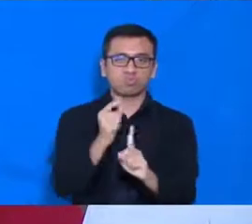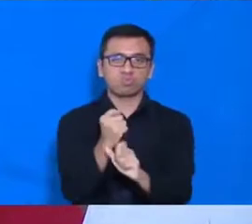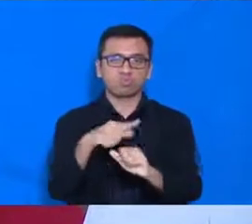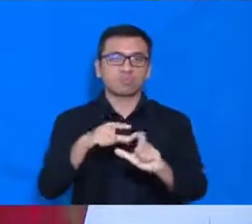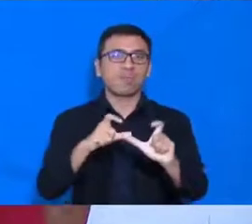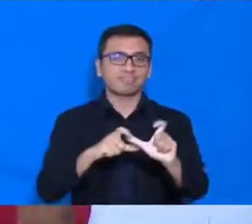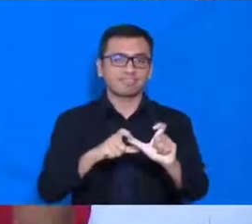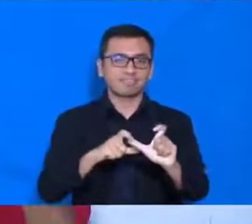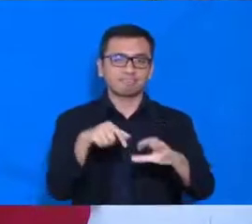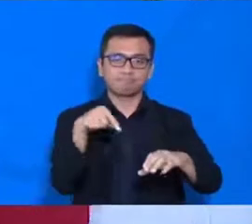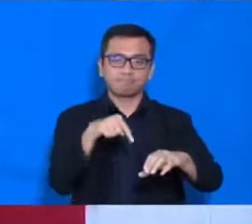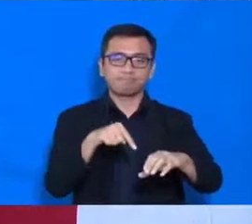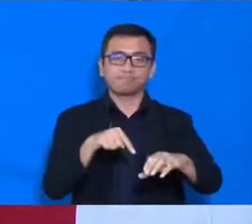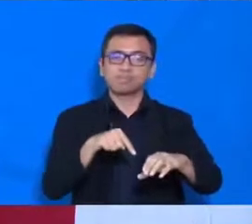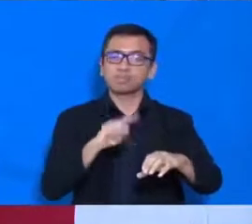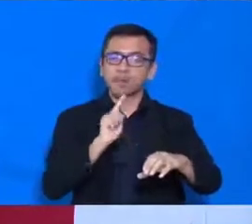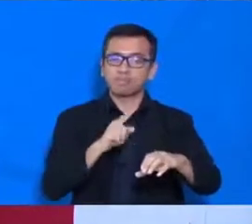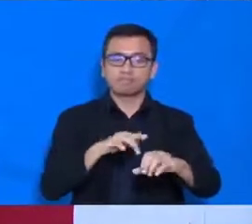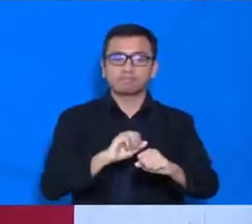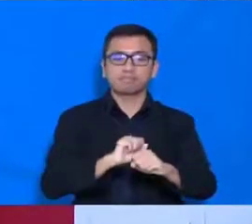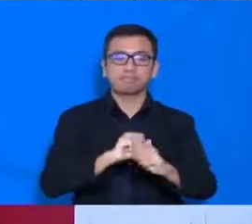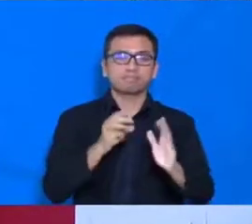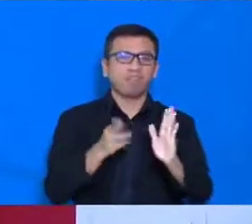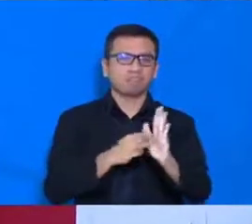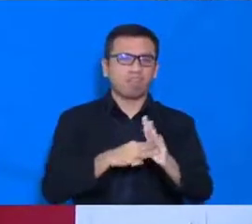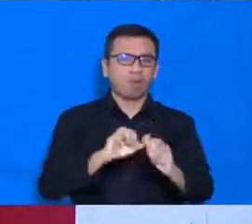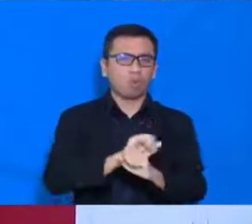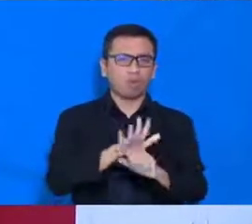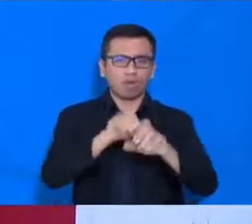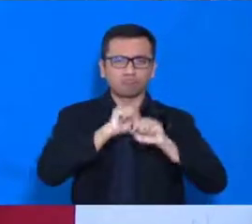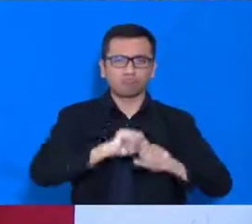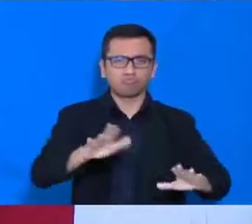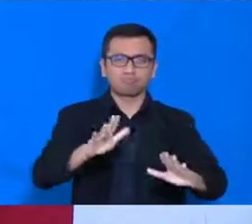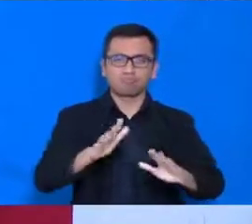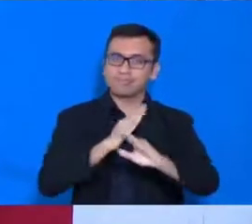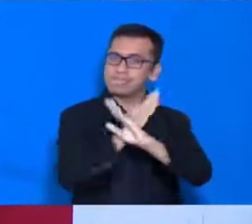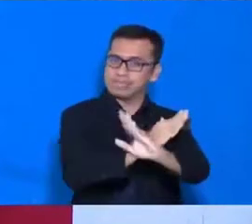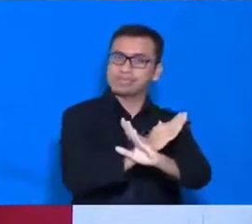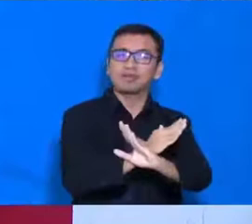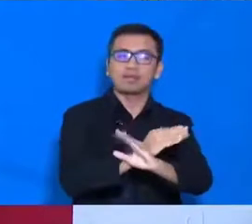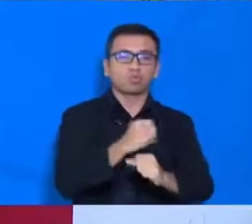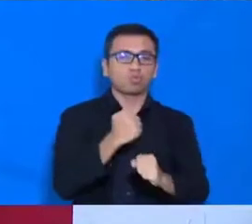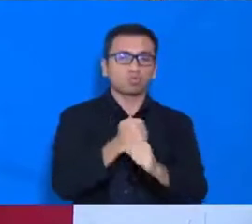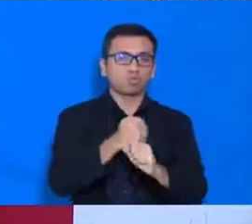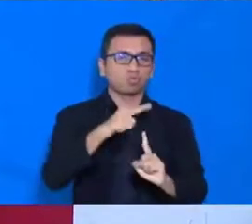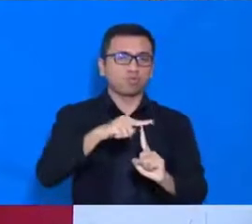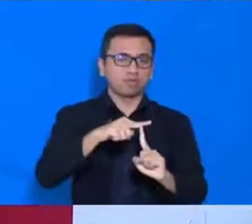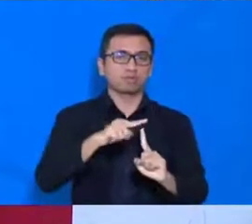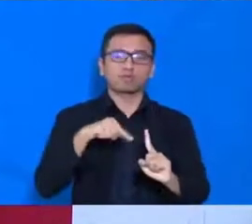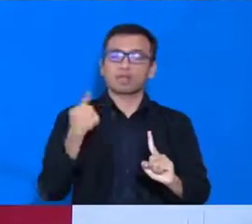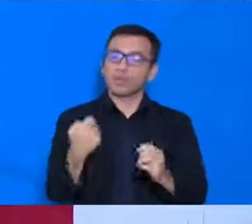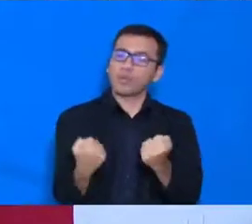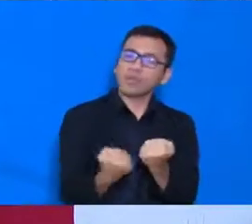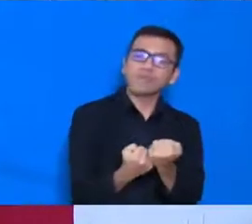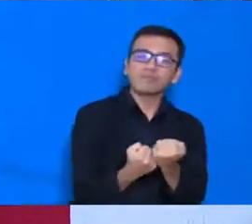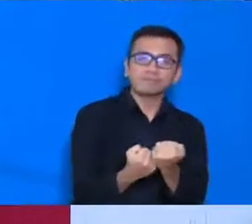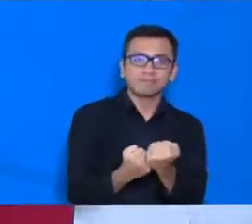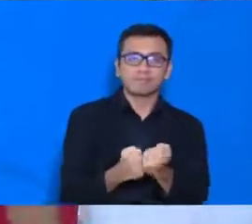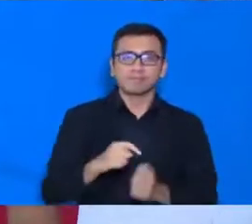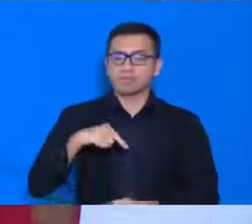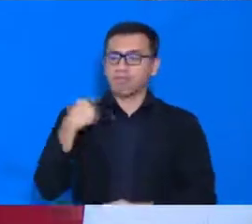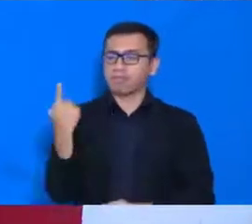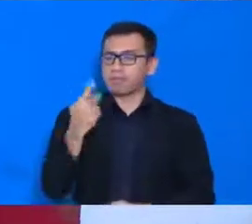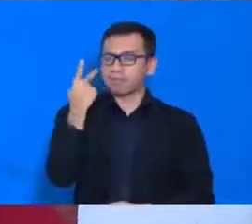pandemi ini. Dan saya yakin dan percaya, kita akan melewati, masa-masa salut ini, dengan